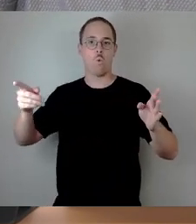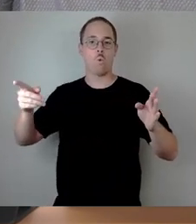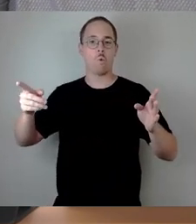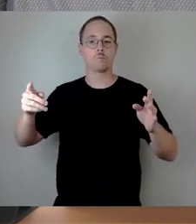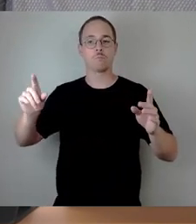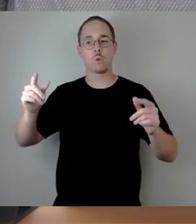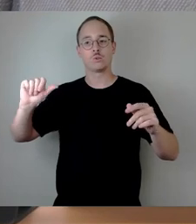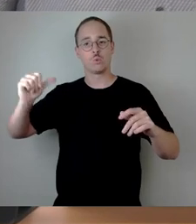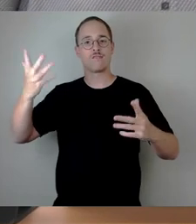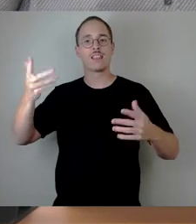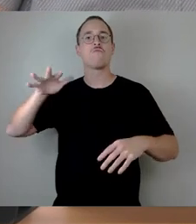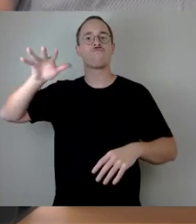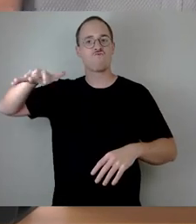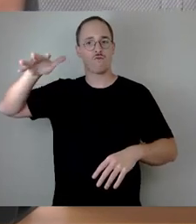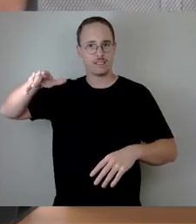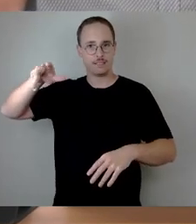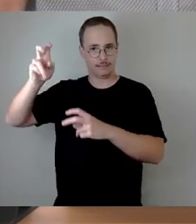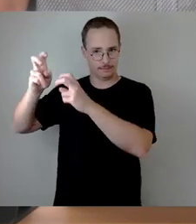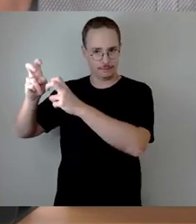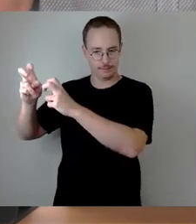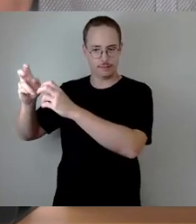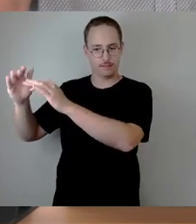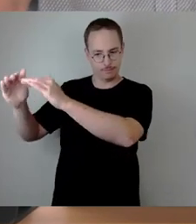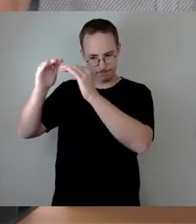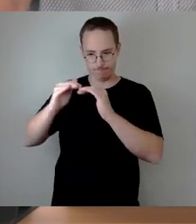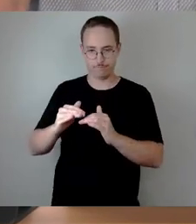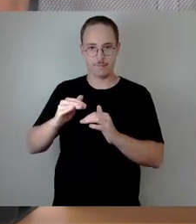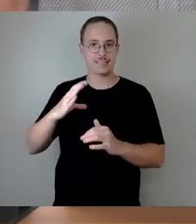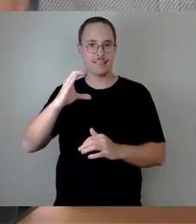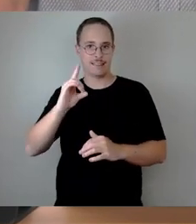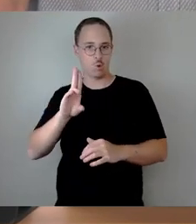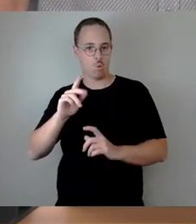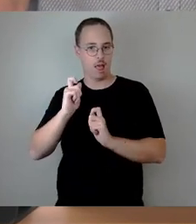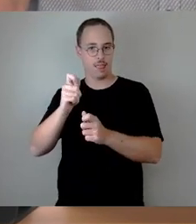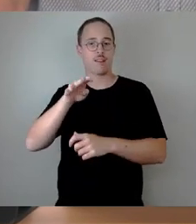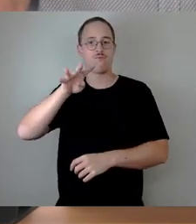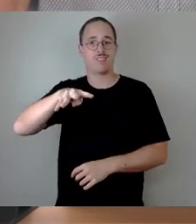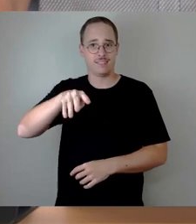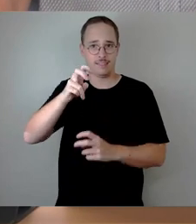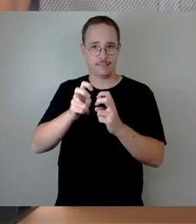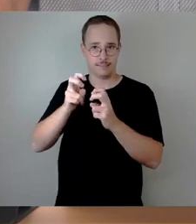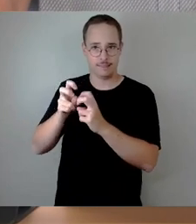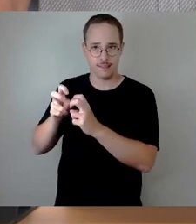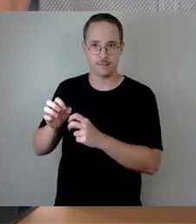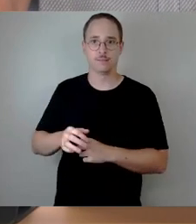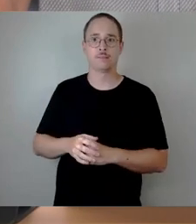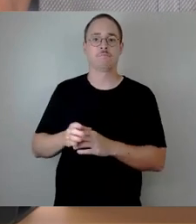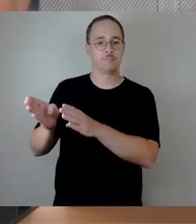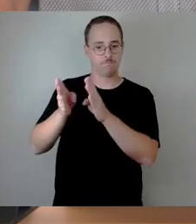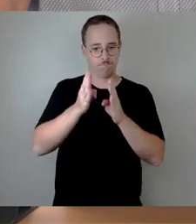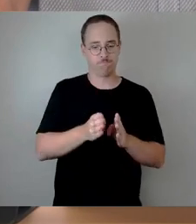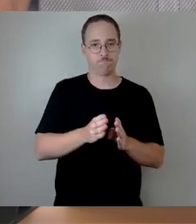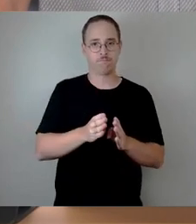dann wird der Antrag der CDU auf 14 abgestimmt, dann die Abweichung 11 von